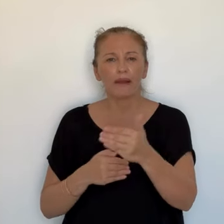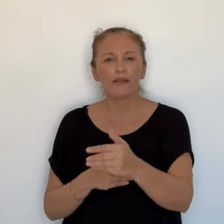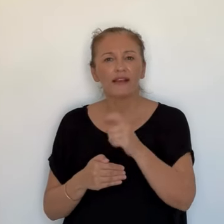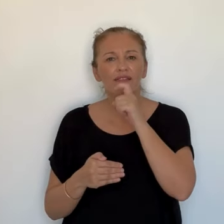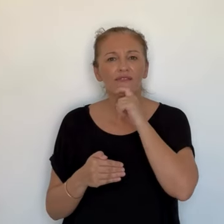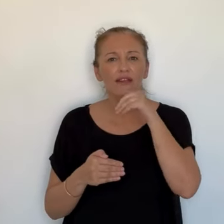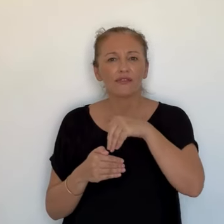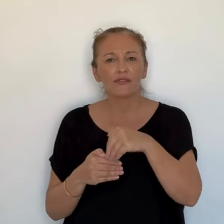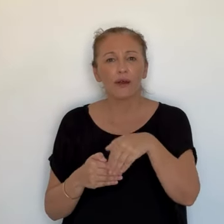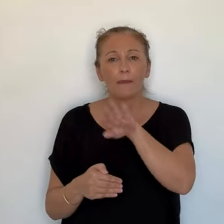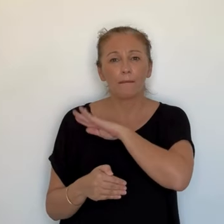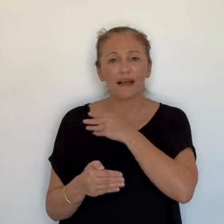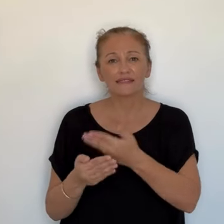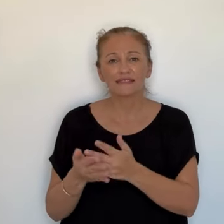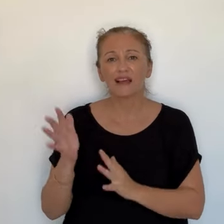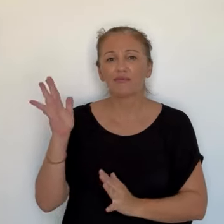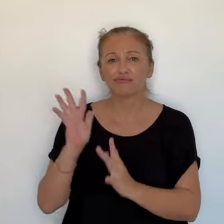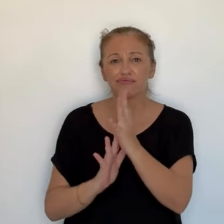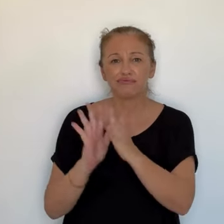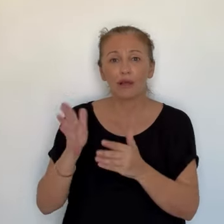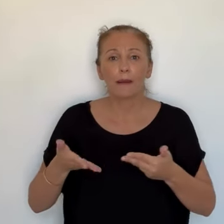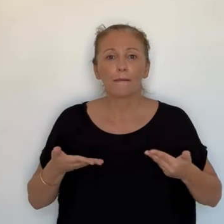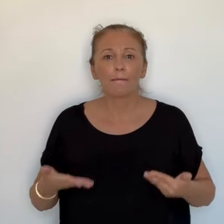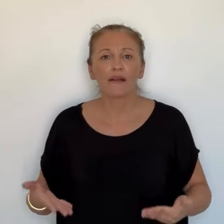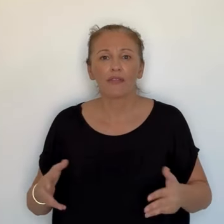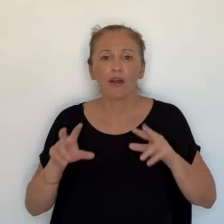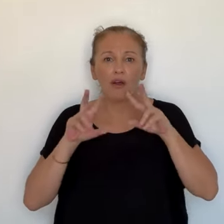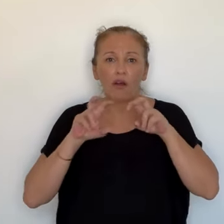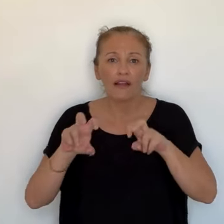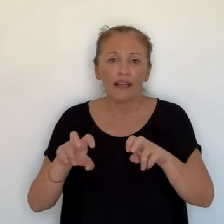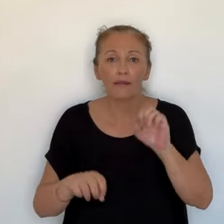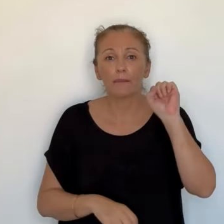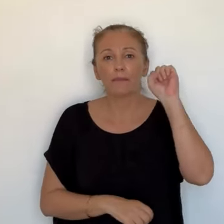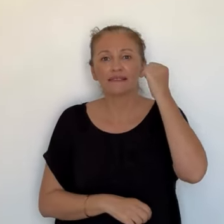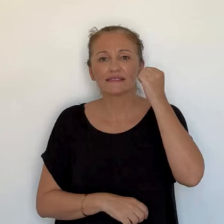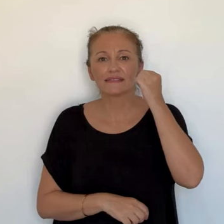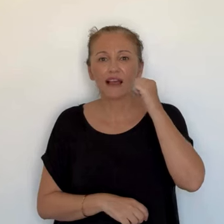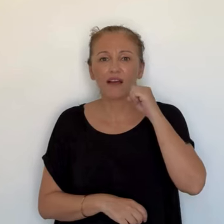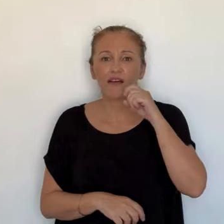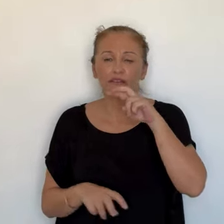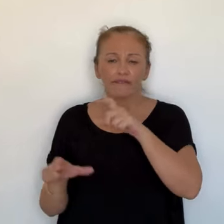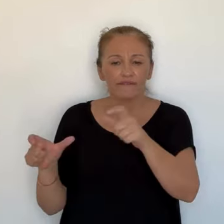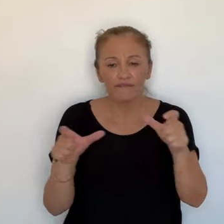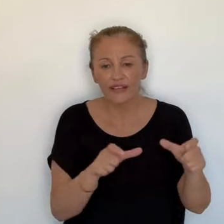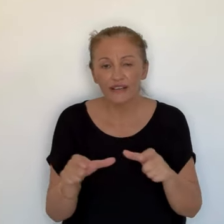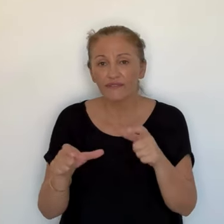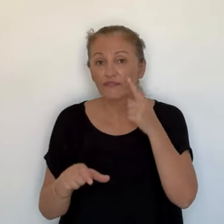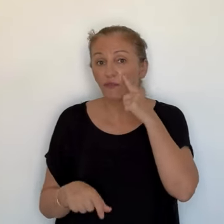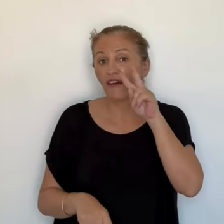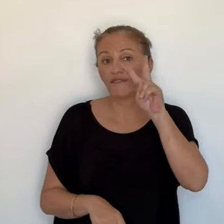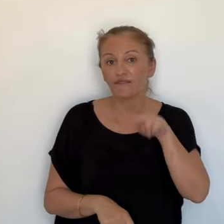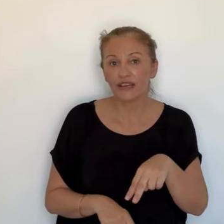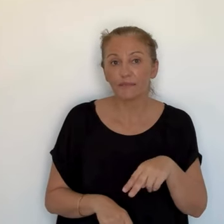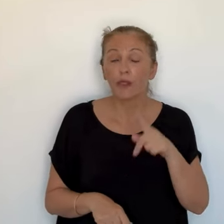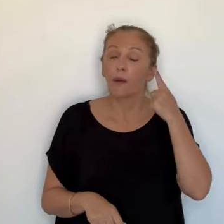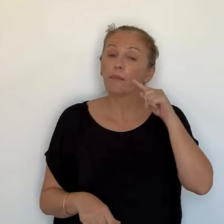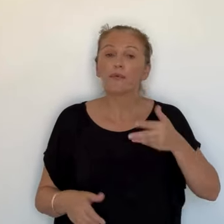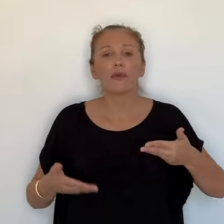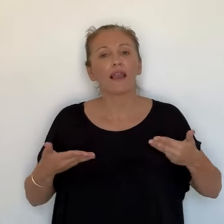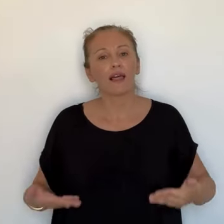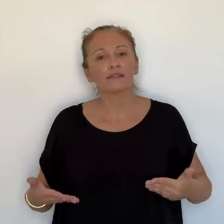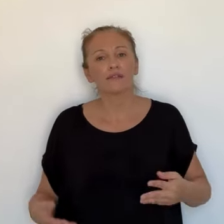d'une batterie au lithium qui s'est enflammée. Il appartient désormais aux enquêteurs du pôle environnemental du parquet de Bastia de confirmer cette hypothèse.